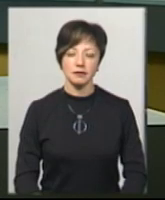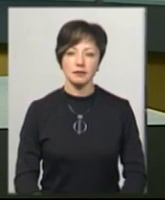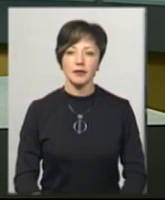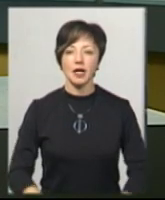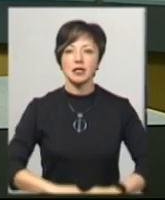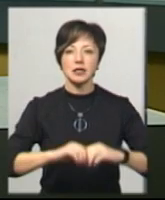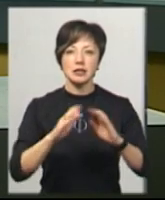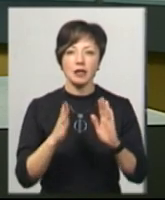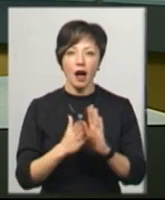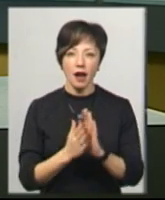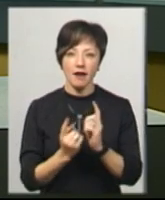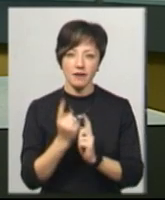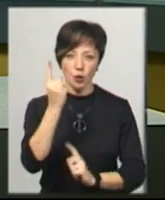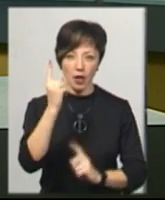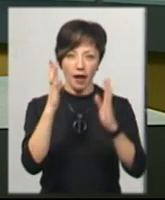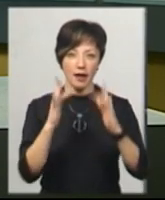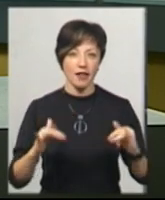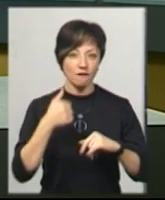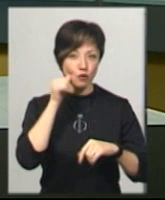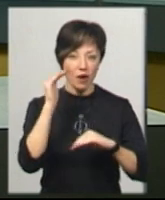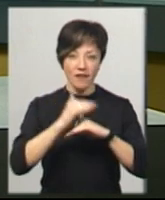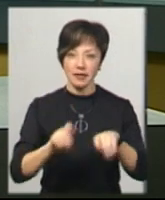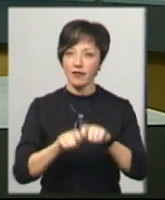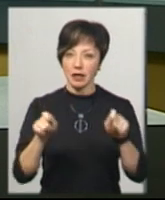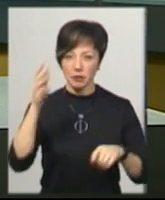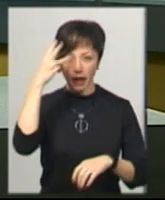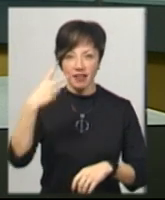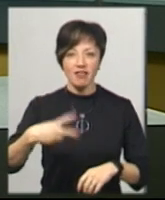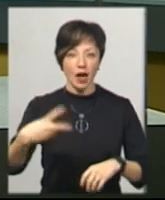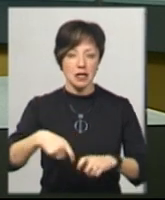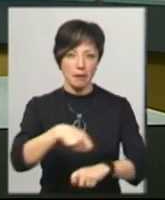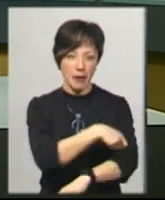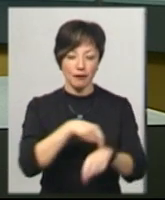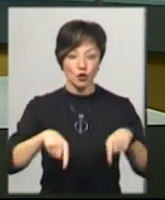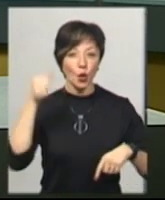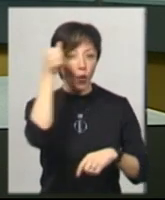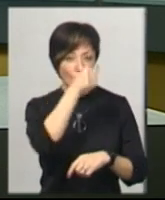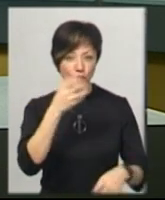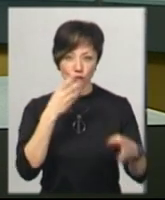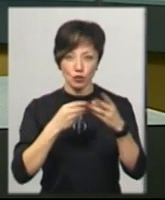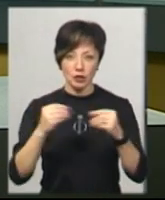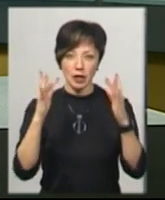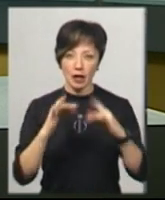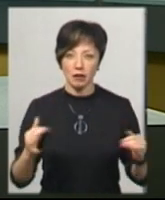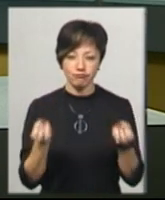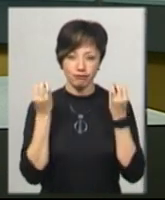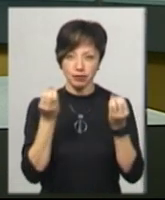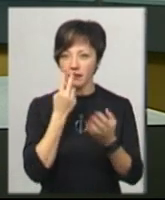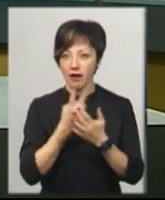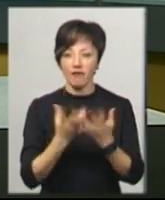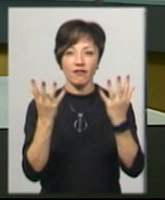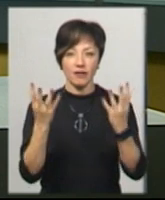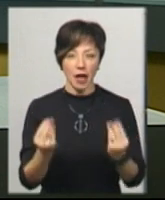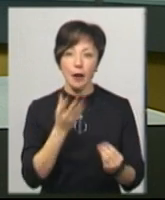Загальна висота ялинки, яку вчора ввечері відкрили у Хмельницькому, 20 метрів. Цьогоріч, аби штучне дерево ефектно виглядало і вдень,